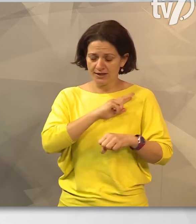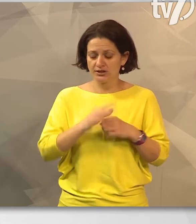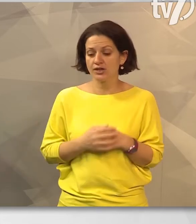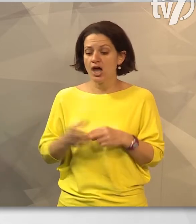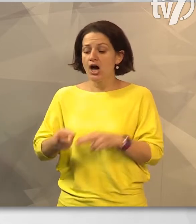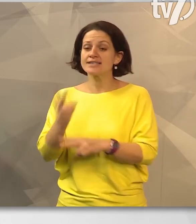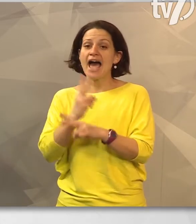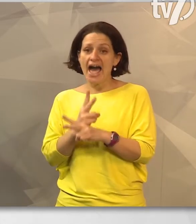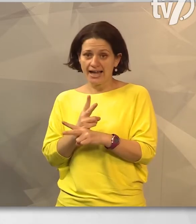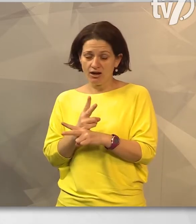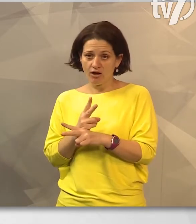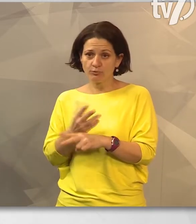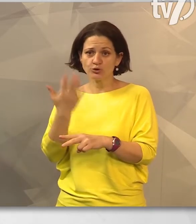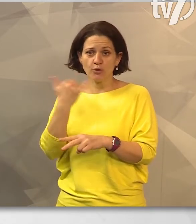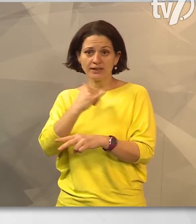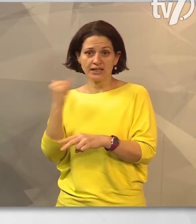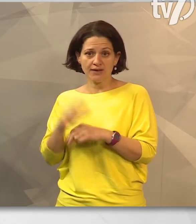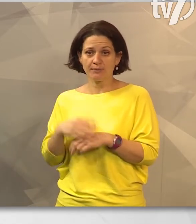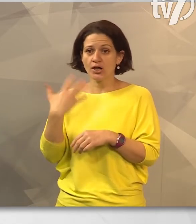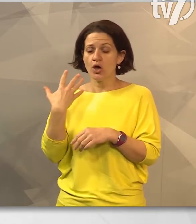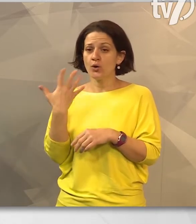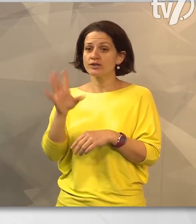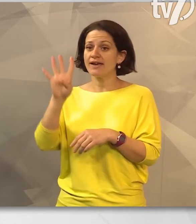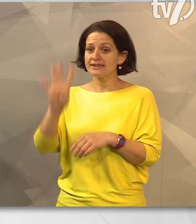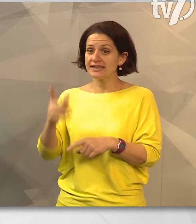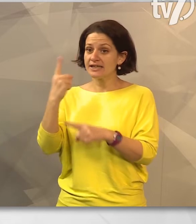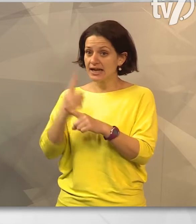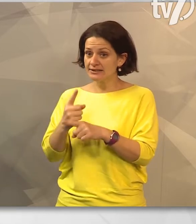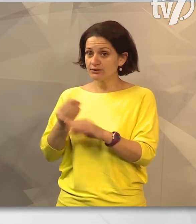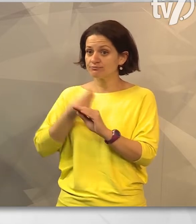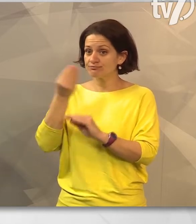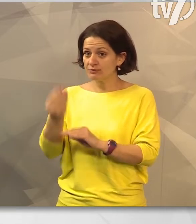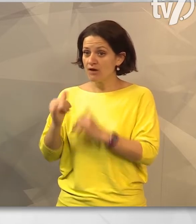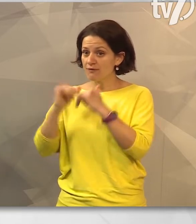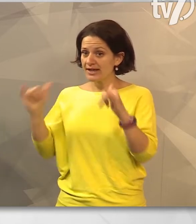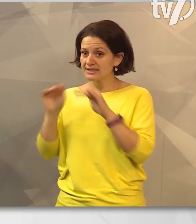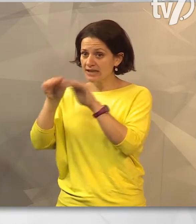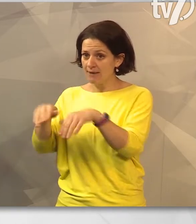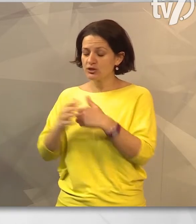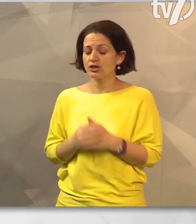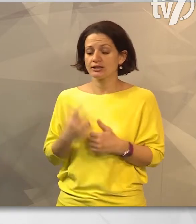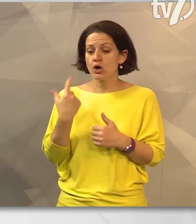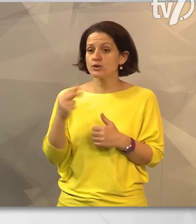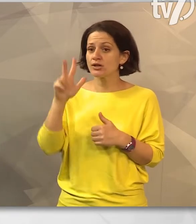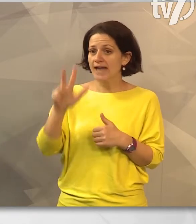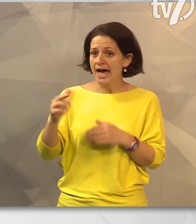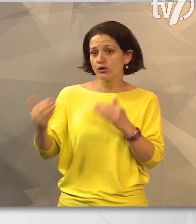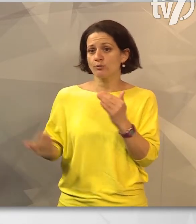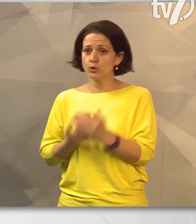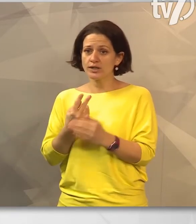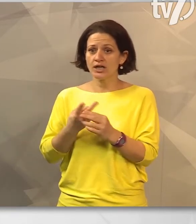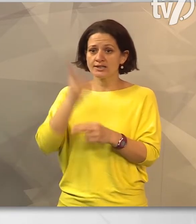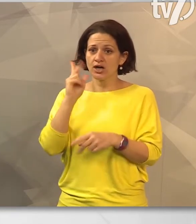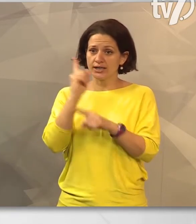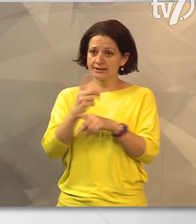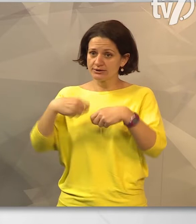állam az utóbbi években 54 rendelőnek nyújtott fejlesztési támogatást, emellett 23 új szakrendelőt